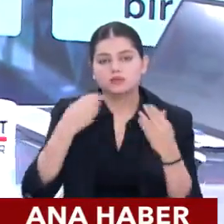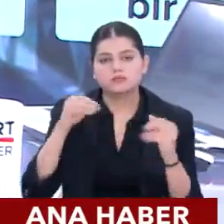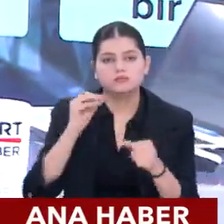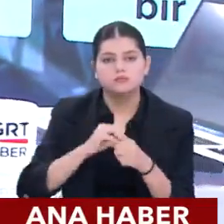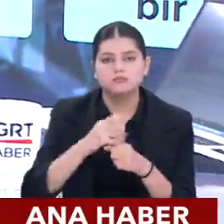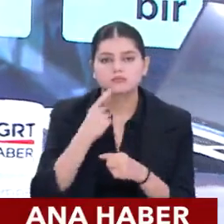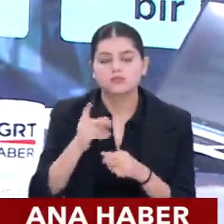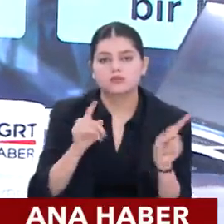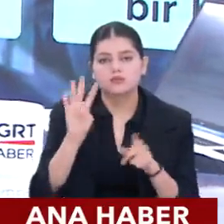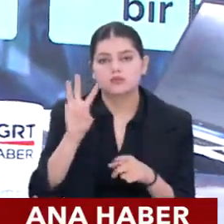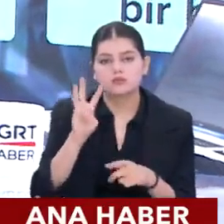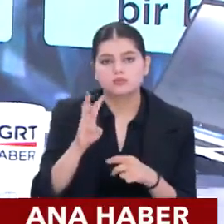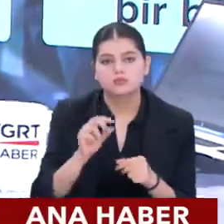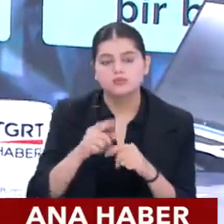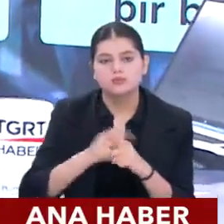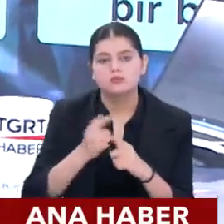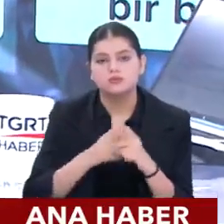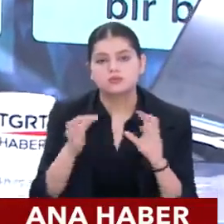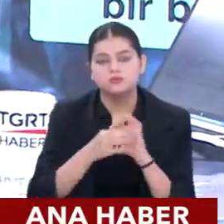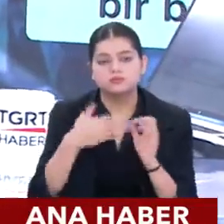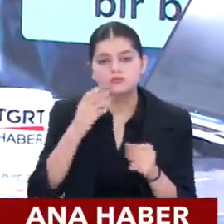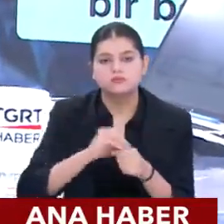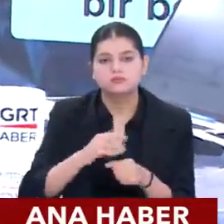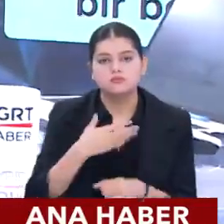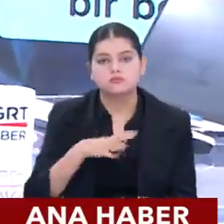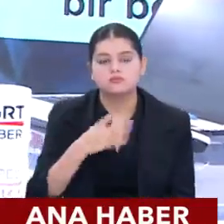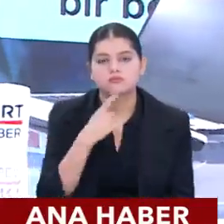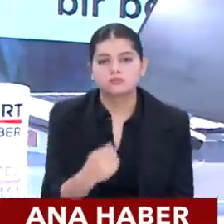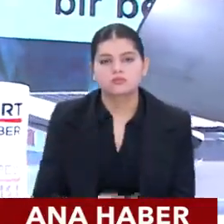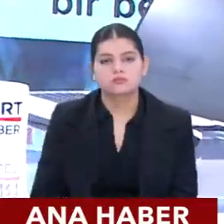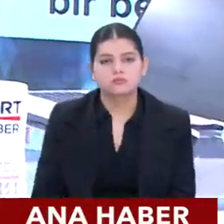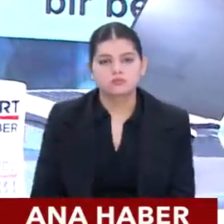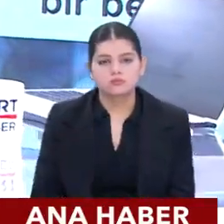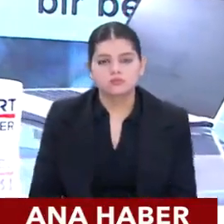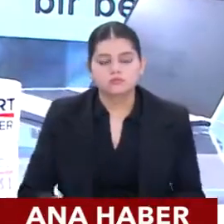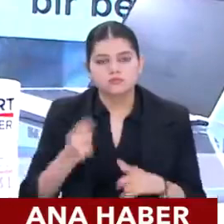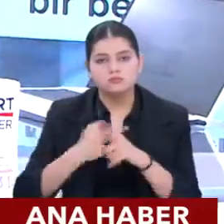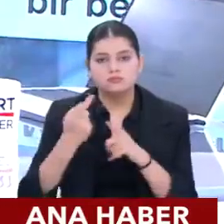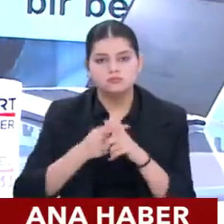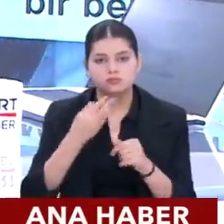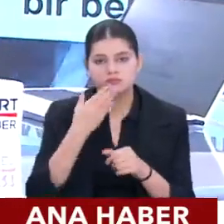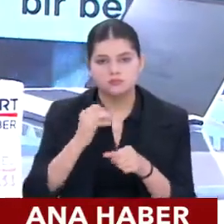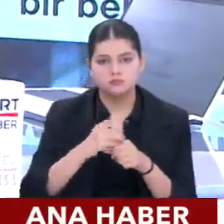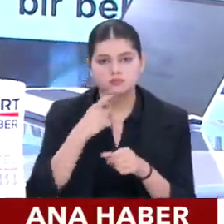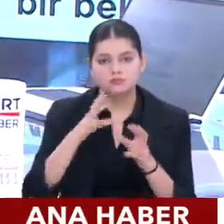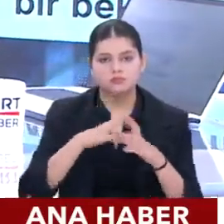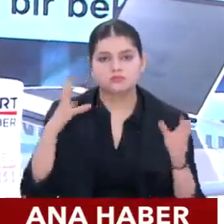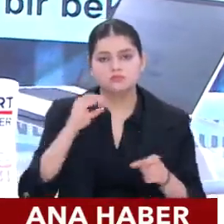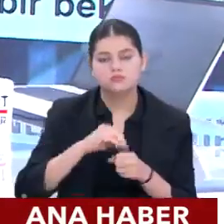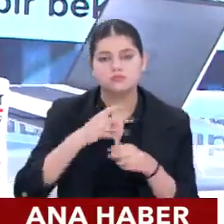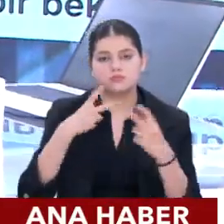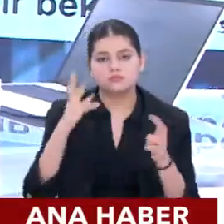sahibinden ve yüzde kırk üç seviyesinde kiracıdan bahsetmek söz konusu oluyor. Kiracı deyince de tabii ki büyük